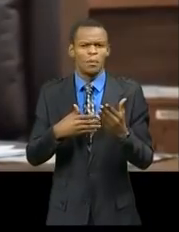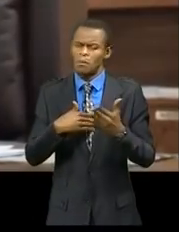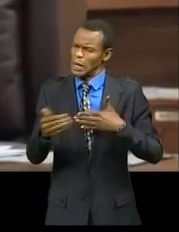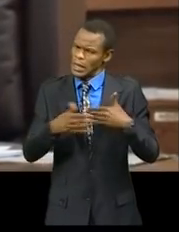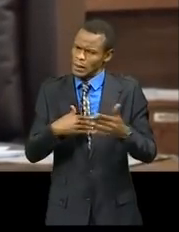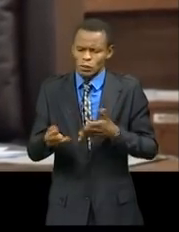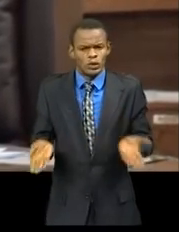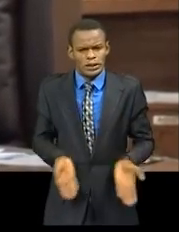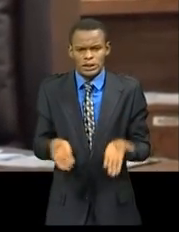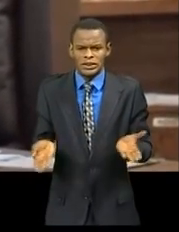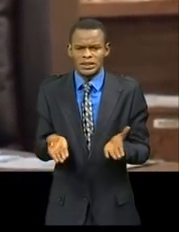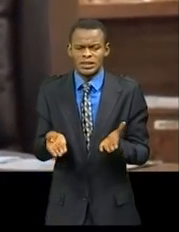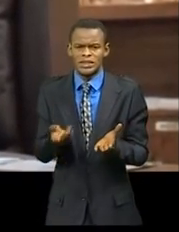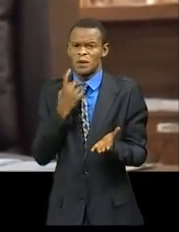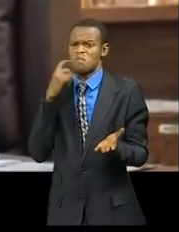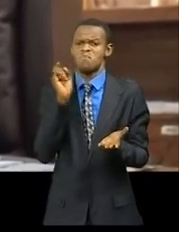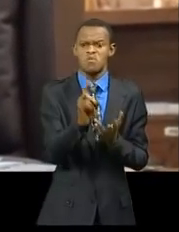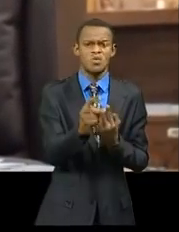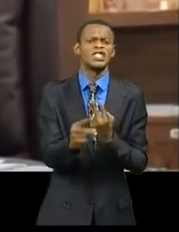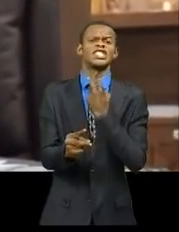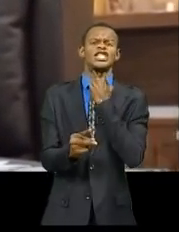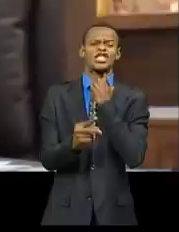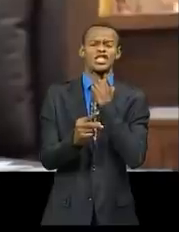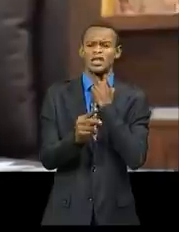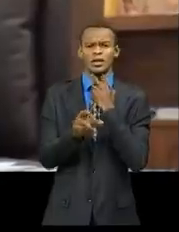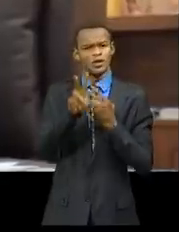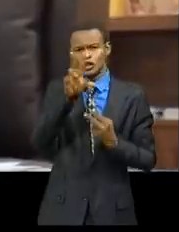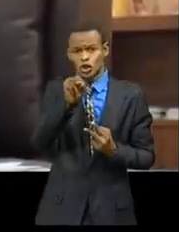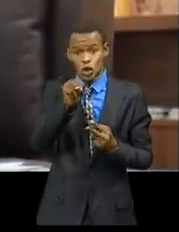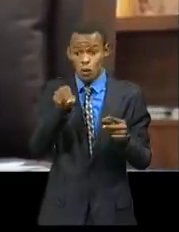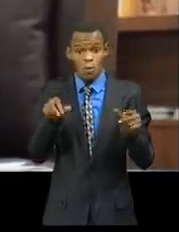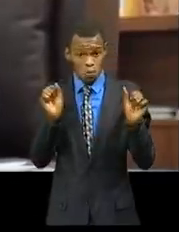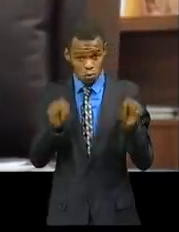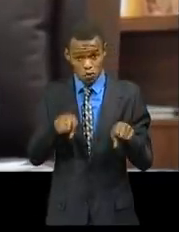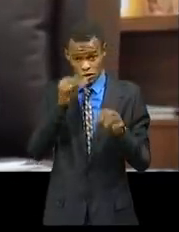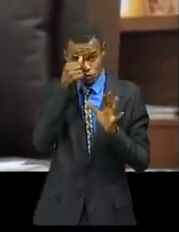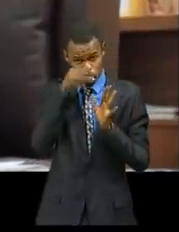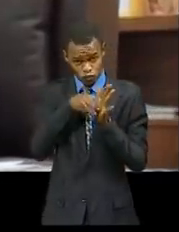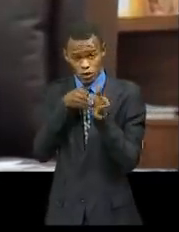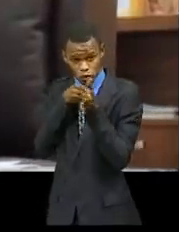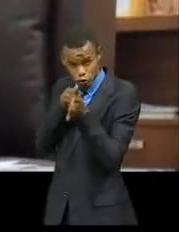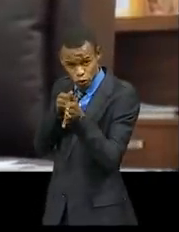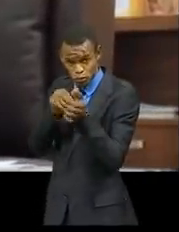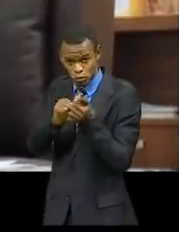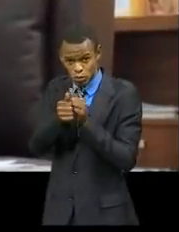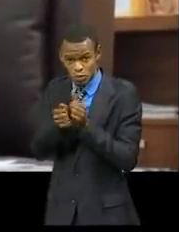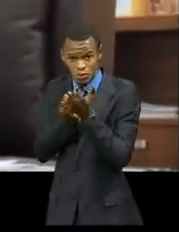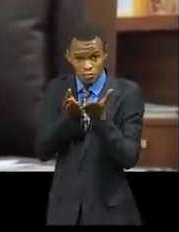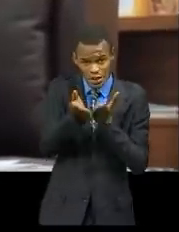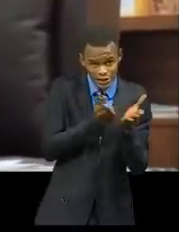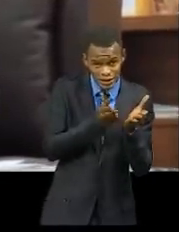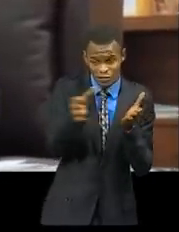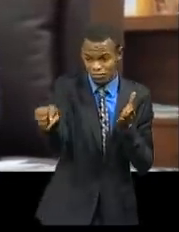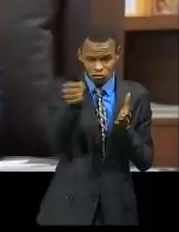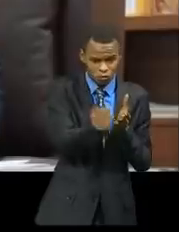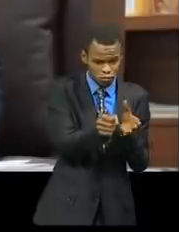notamment au regard de la loi sur la sous-traitance, le commerce et les services, il est impérieux à défaut d'activer des